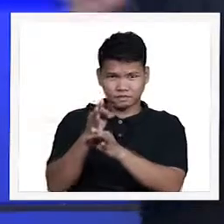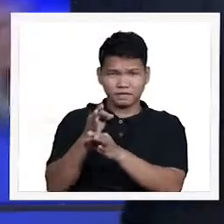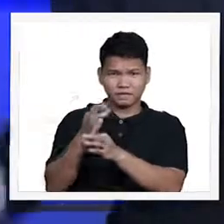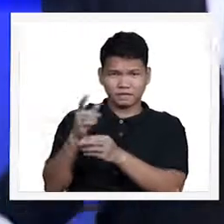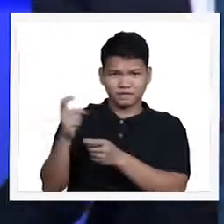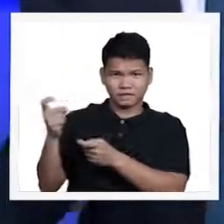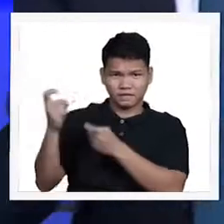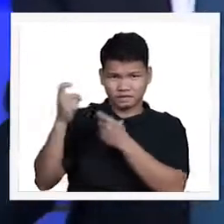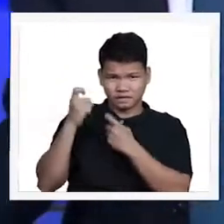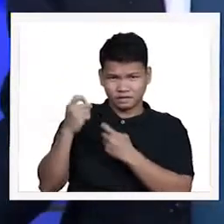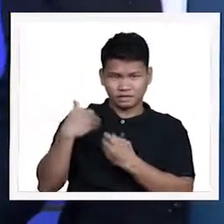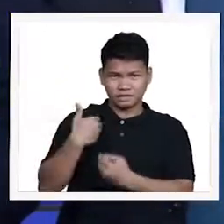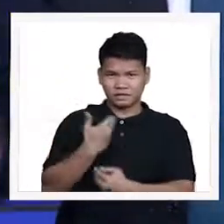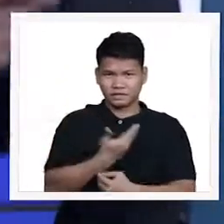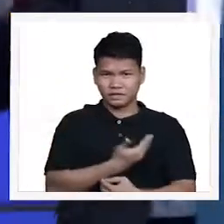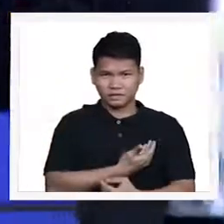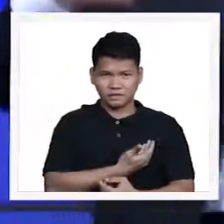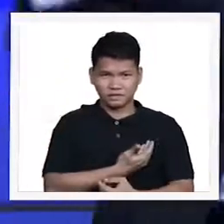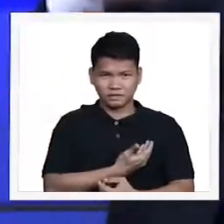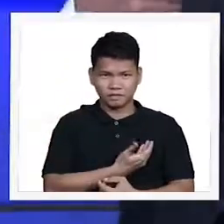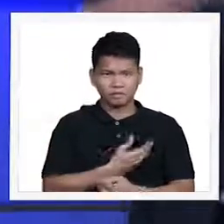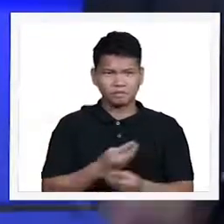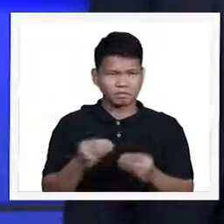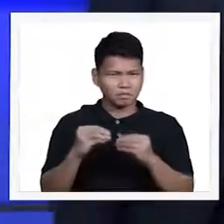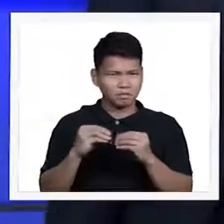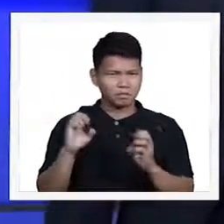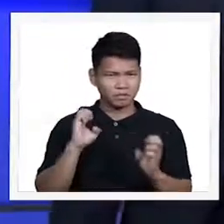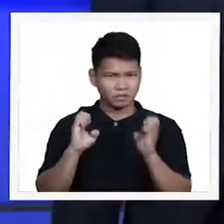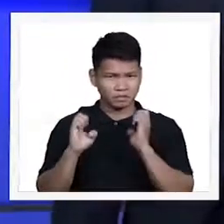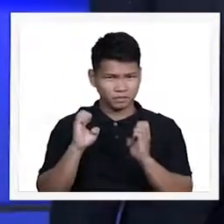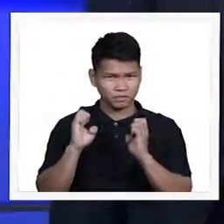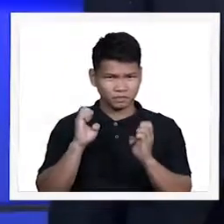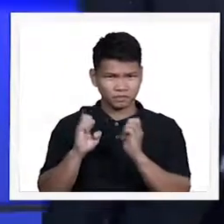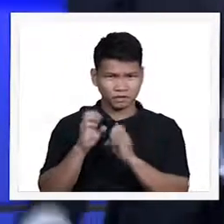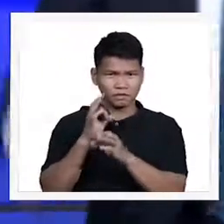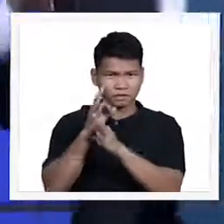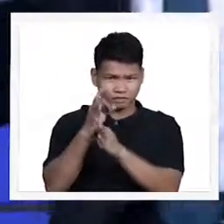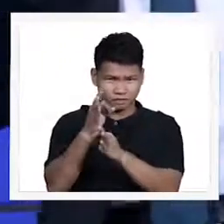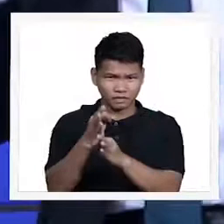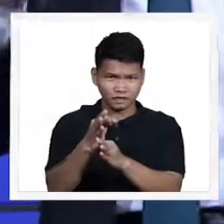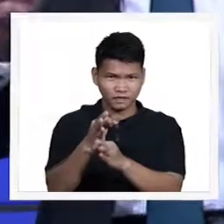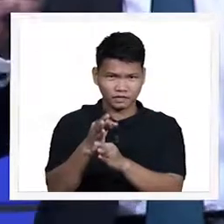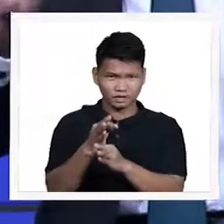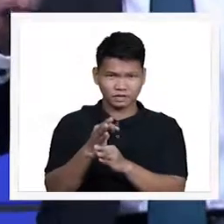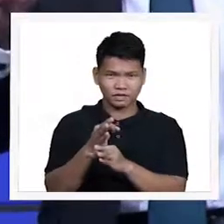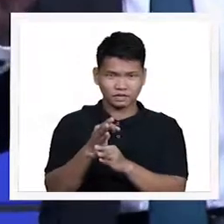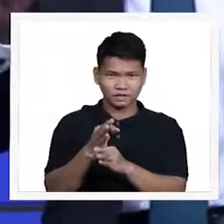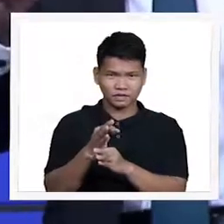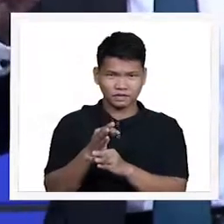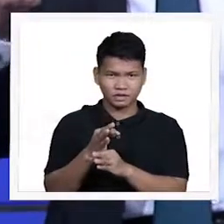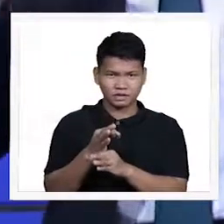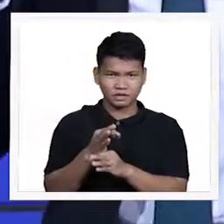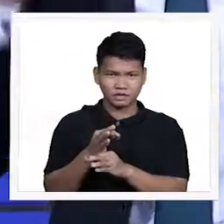that God gives us the more we exercise that faith kung meron po tayong